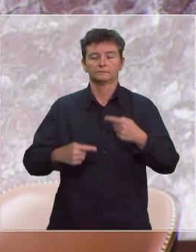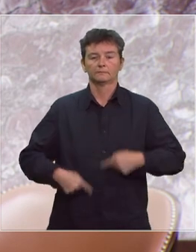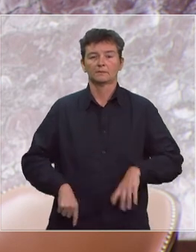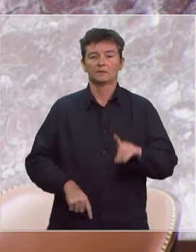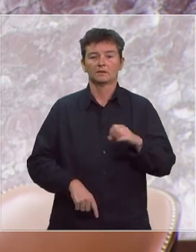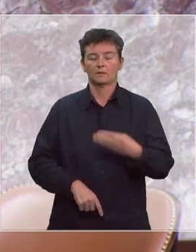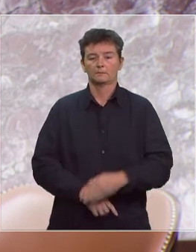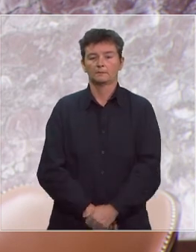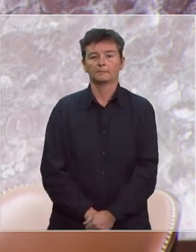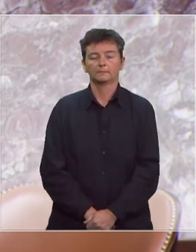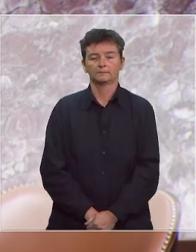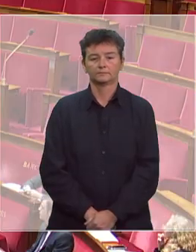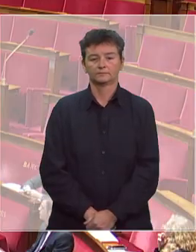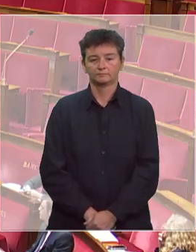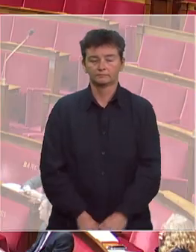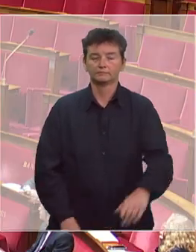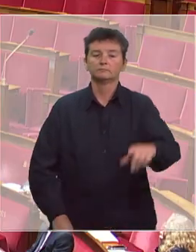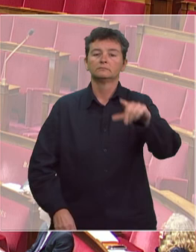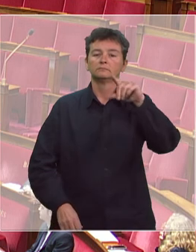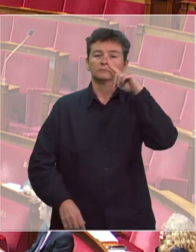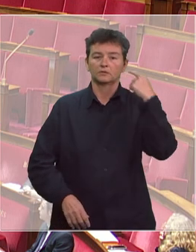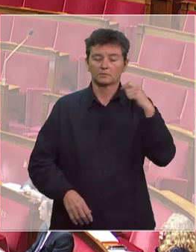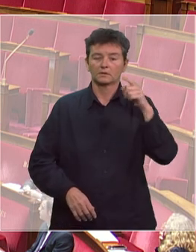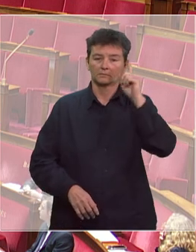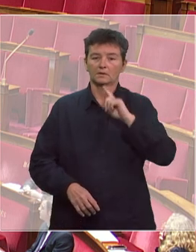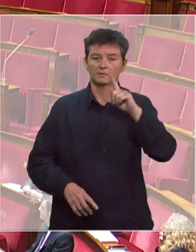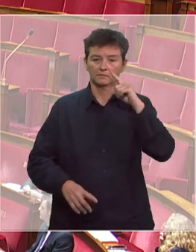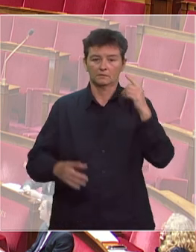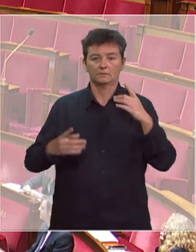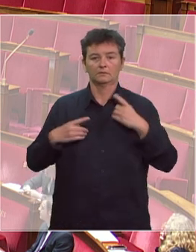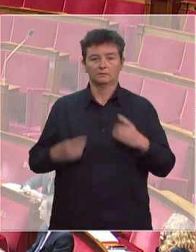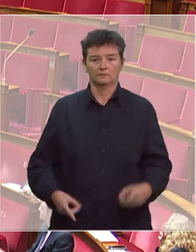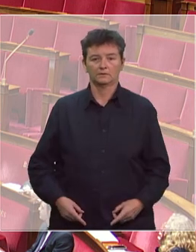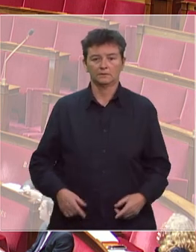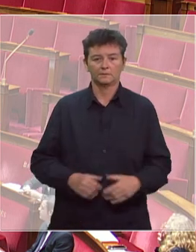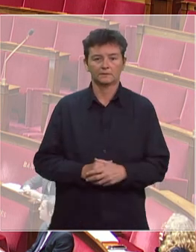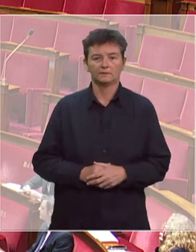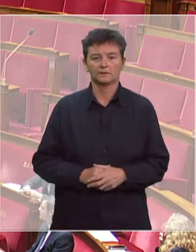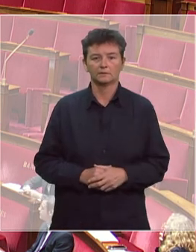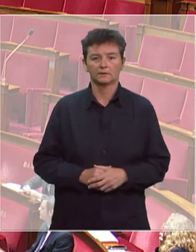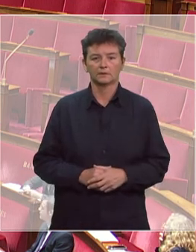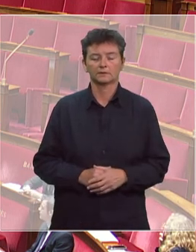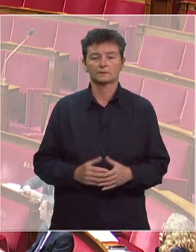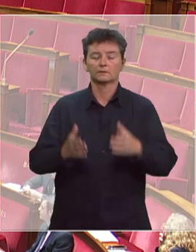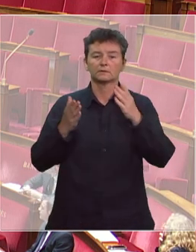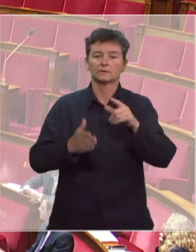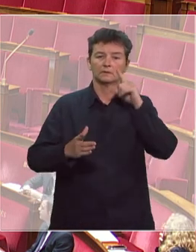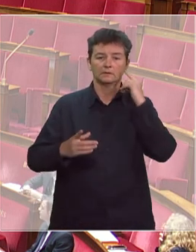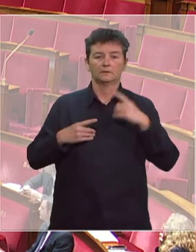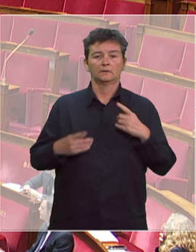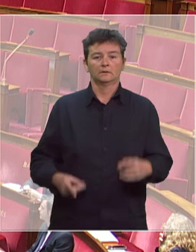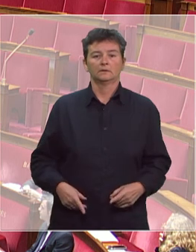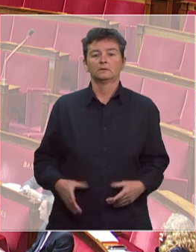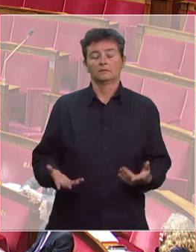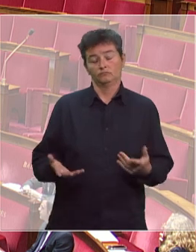Outre-mer. Monsieur le Président, Mesdames et Messieurs les députés, Monsieur le député, notre pays, vous l'avez dit, est frappé par une